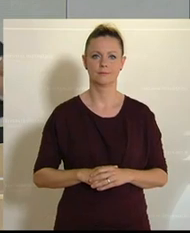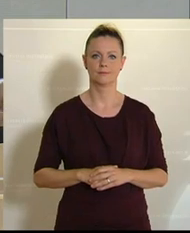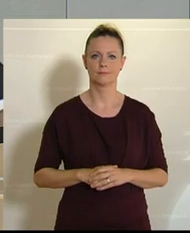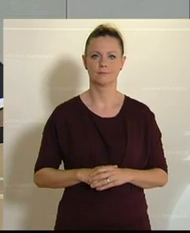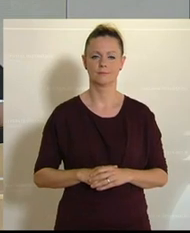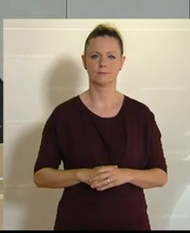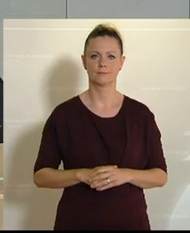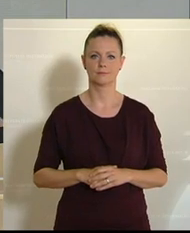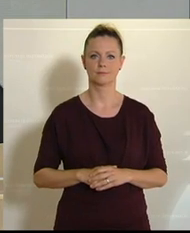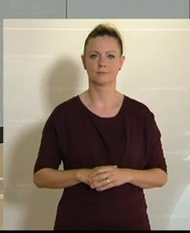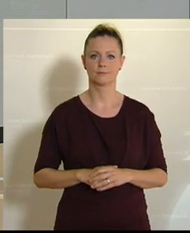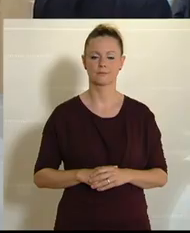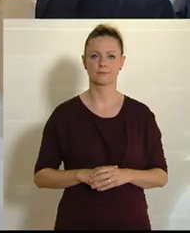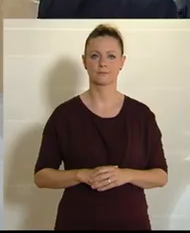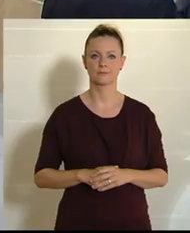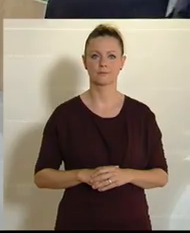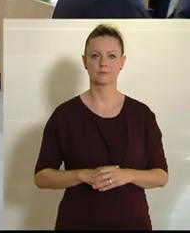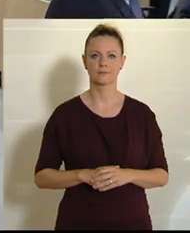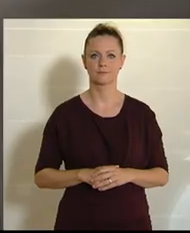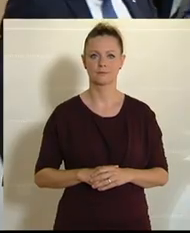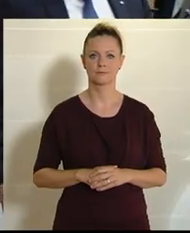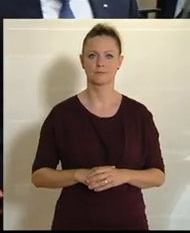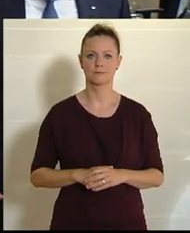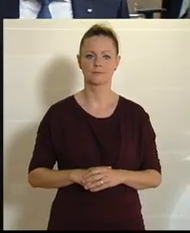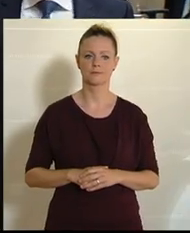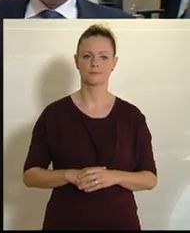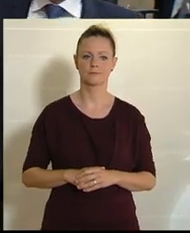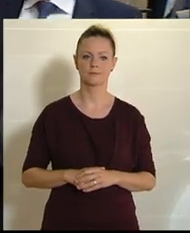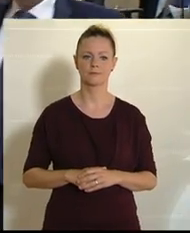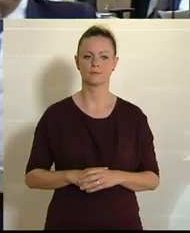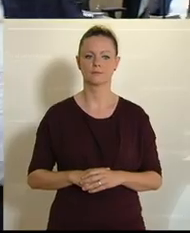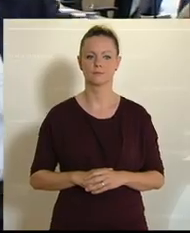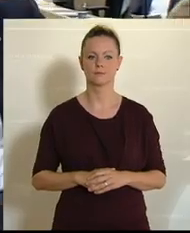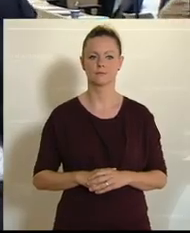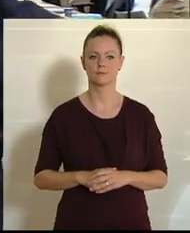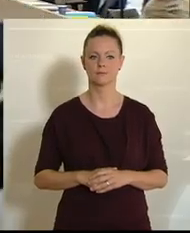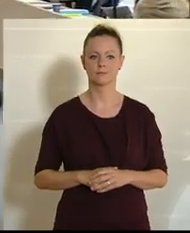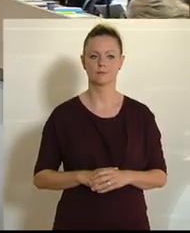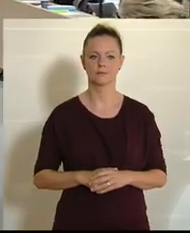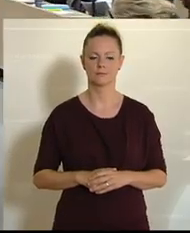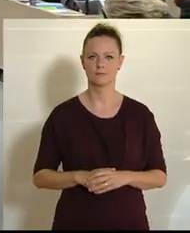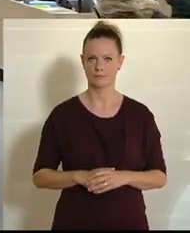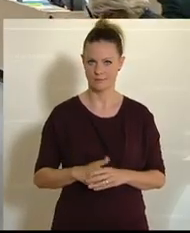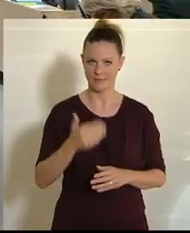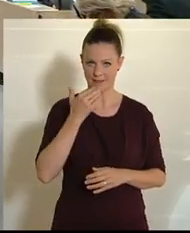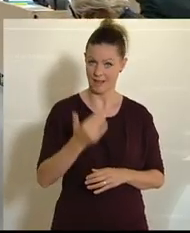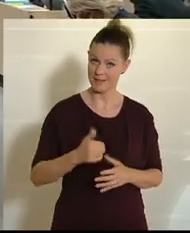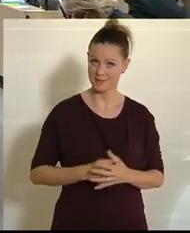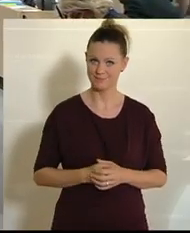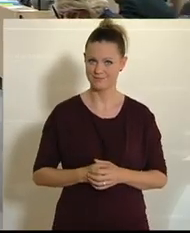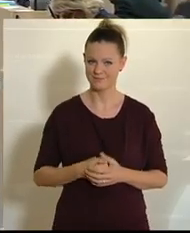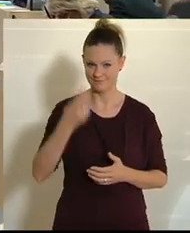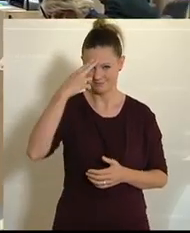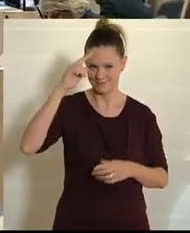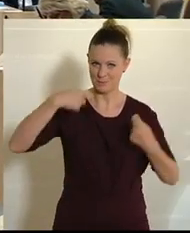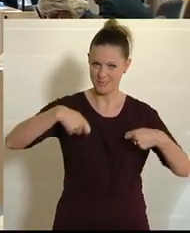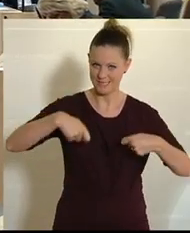Reinhold Einwallner von der SPÖ eröffnet diese Debatte. Danke, Herr